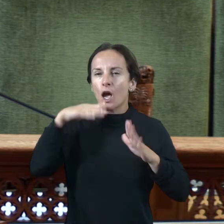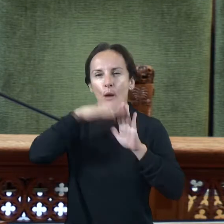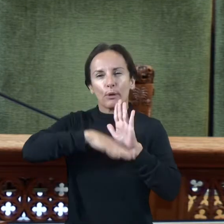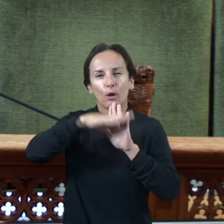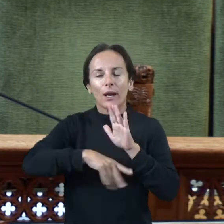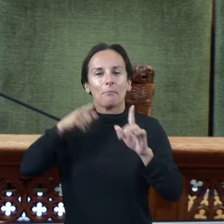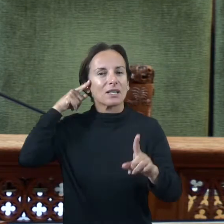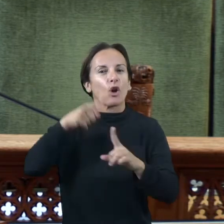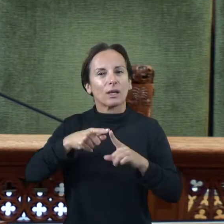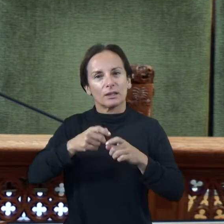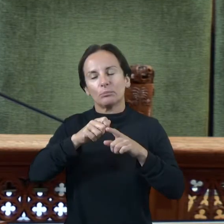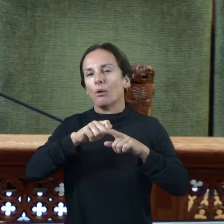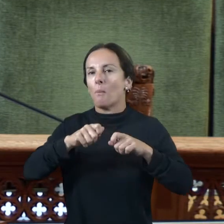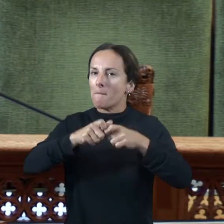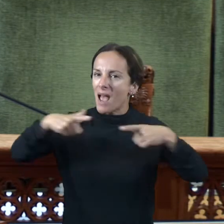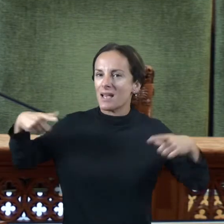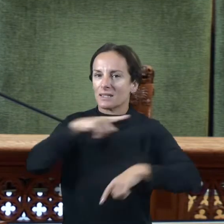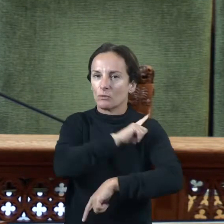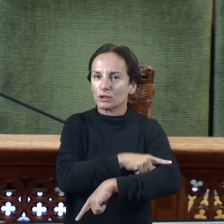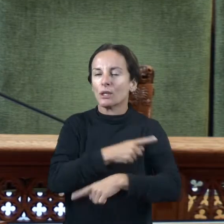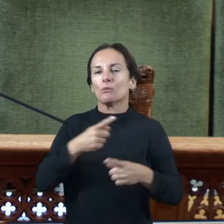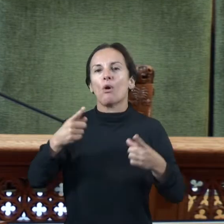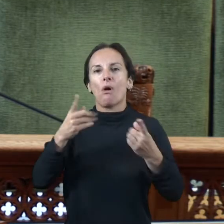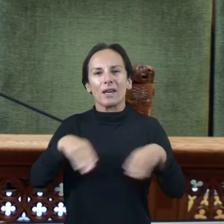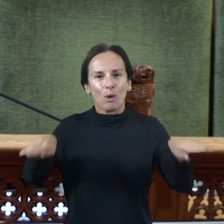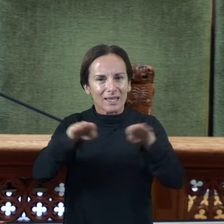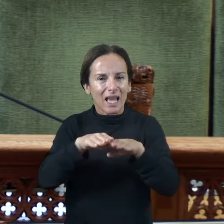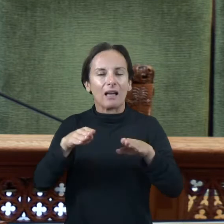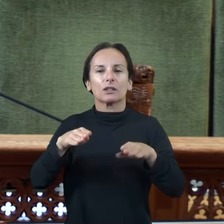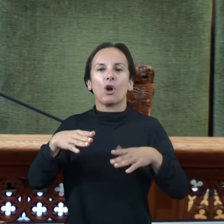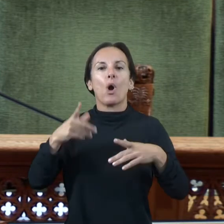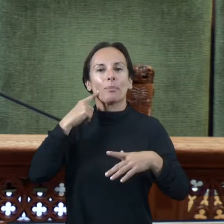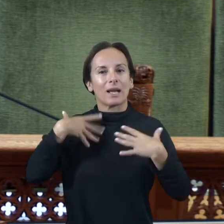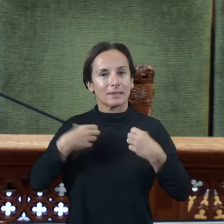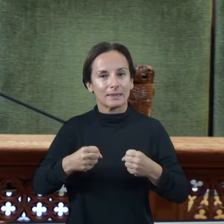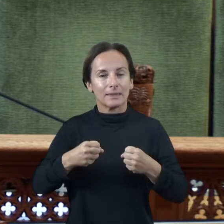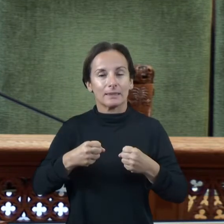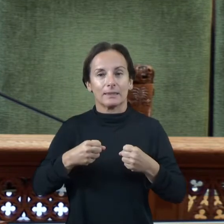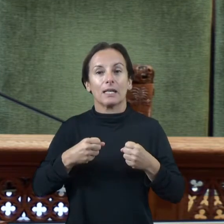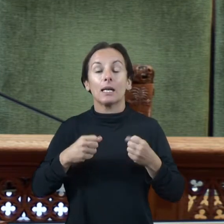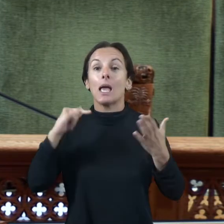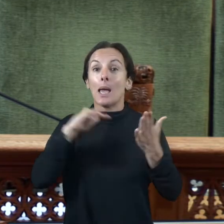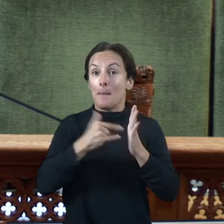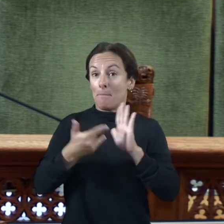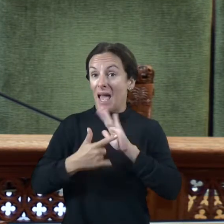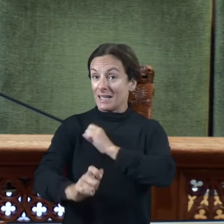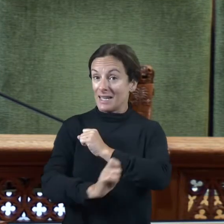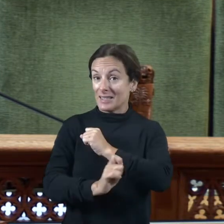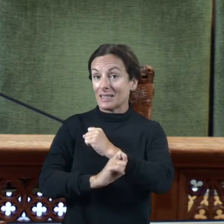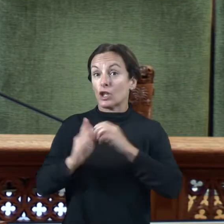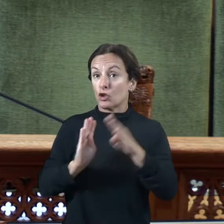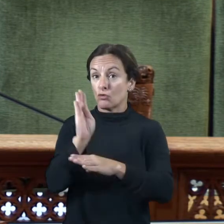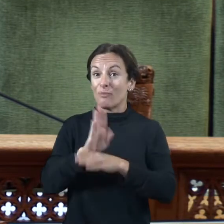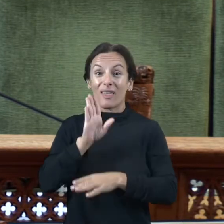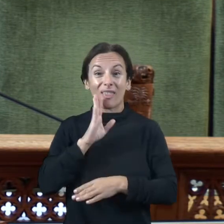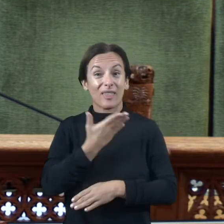saludables l'esport inclusiu i el foment de la pràctica igualitari revisant i actualitzant el pla estratègic de subvencions com hem comentat